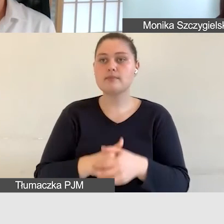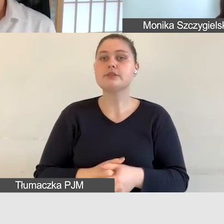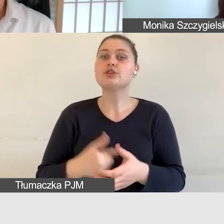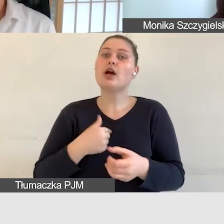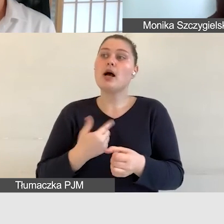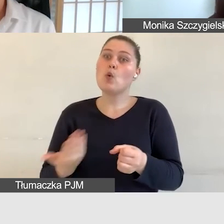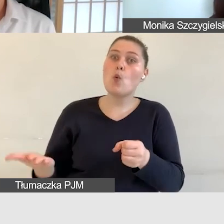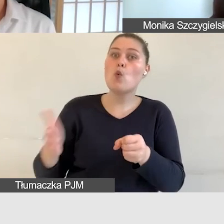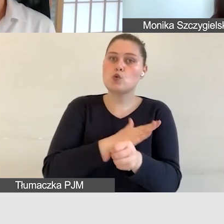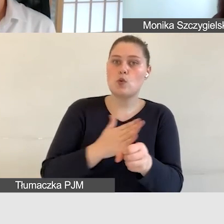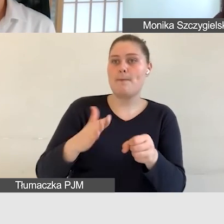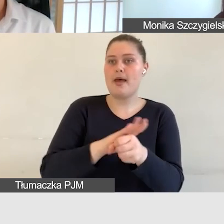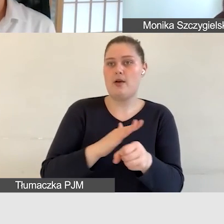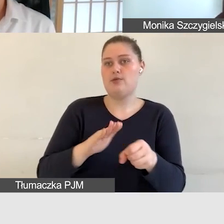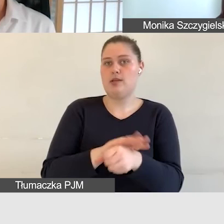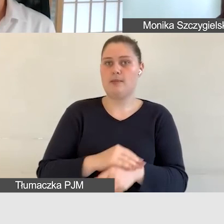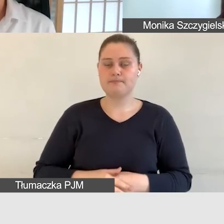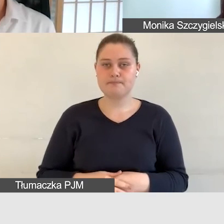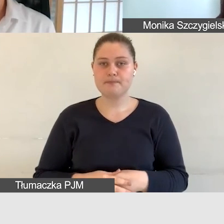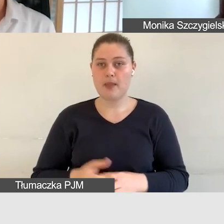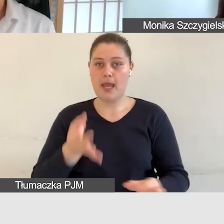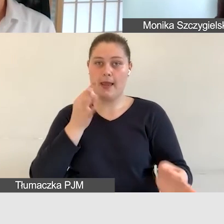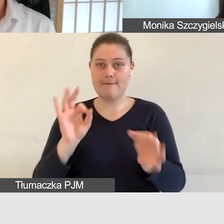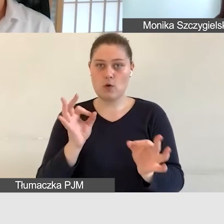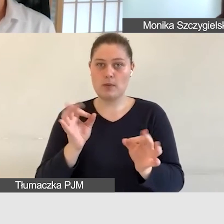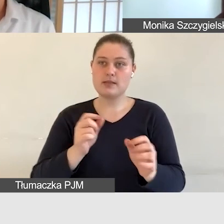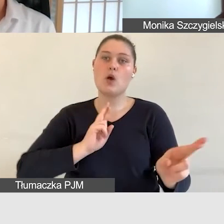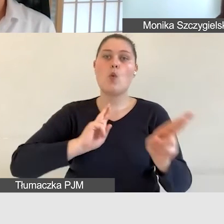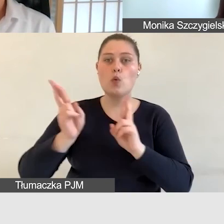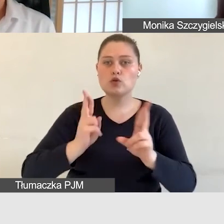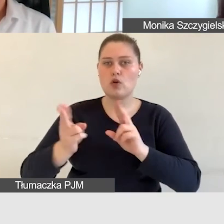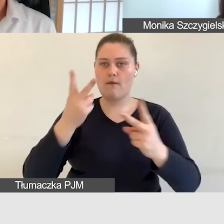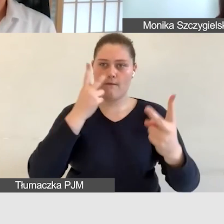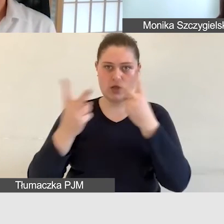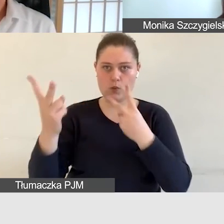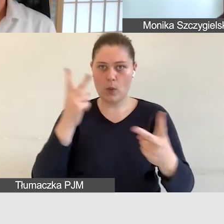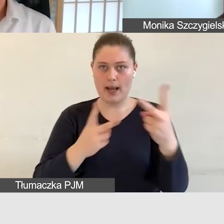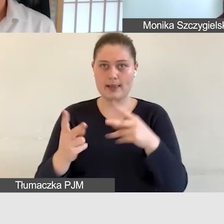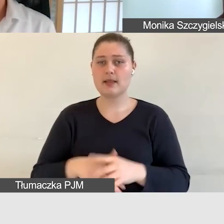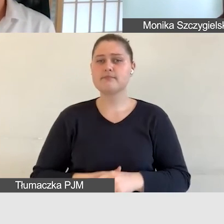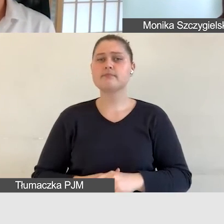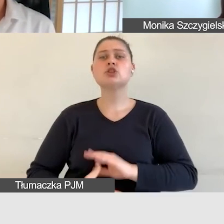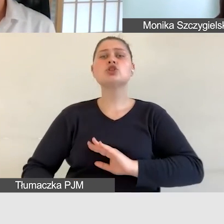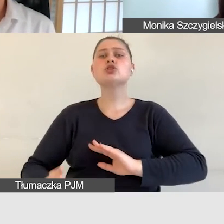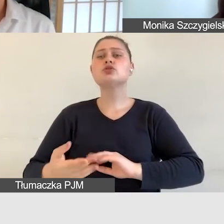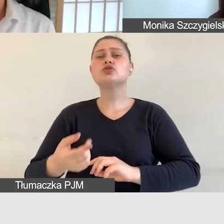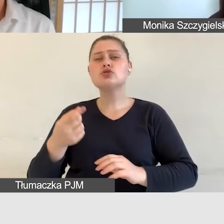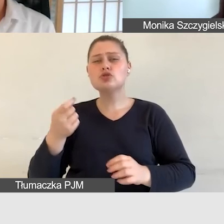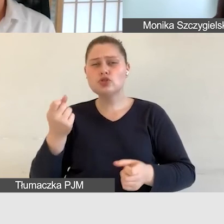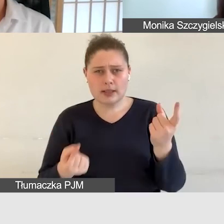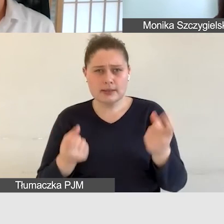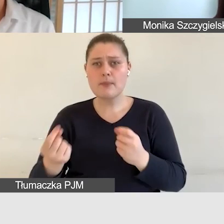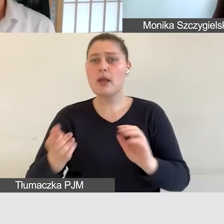głosowo-wizualne które w danym momencie są istotne czasami czasami czasami czasami podobnie jak poprzedzająca mnie Iza